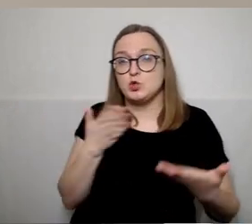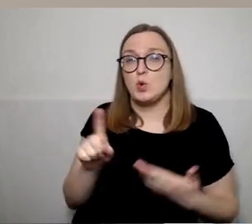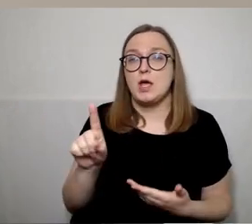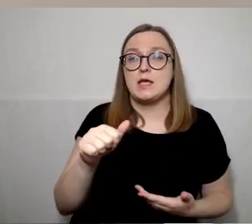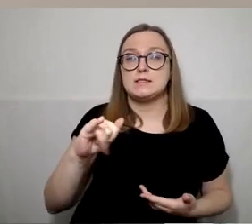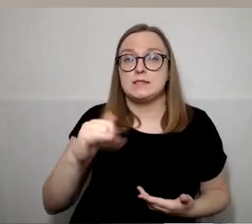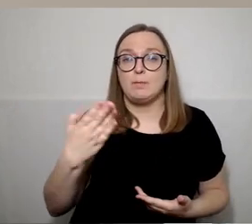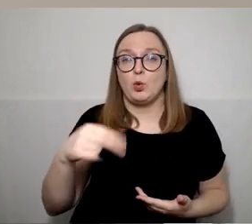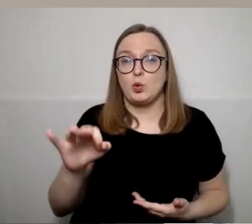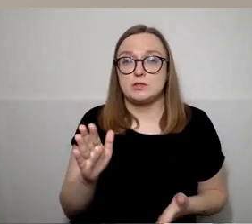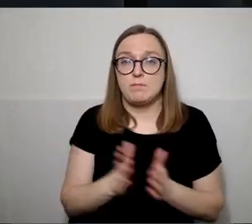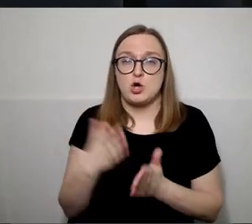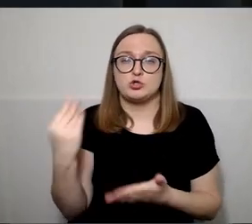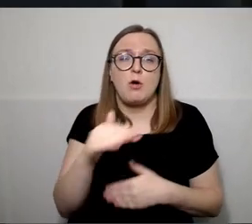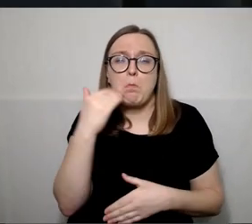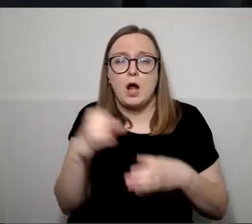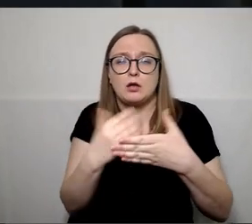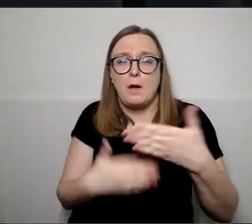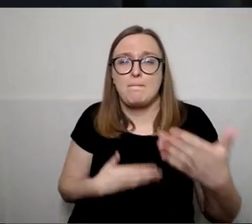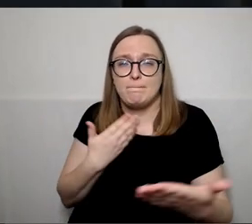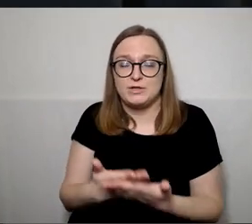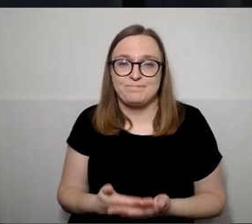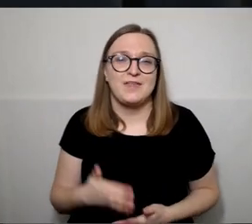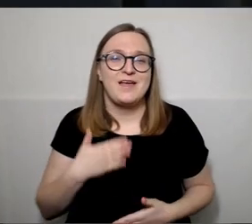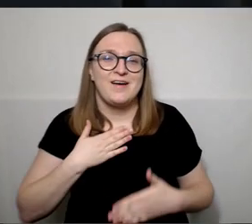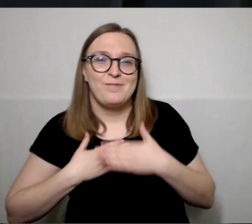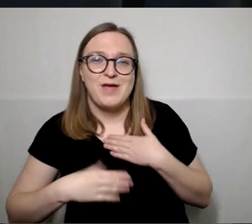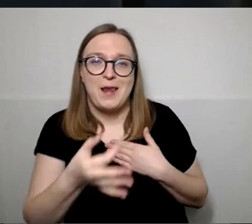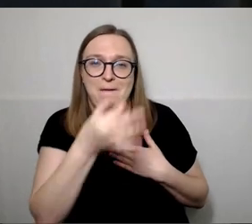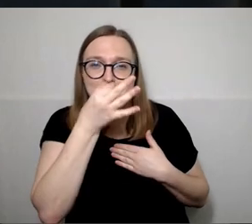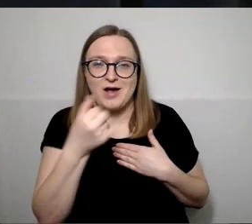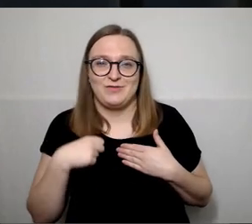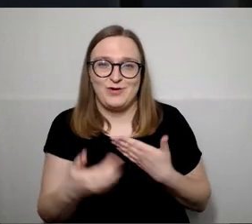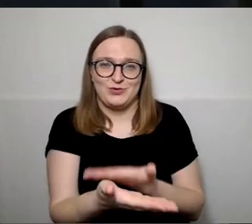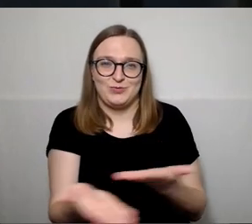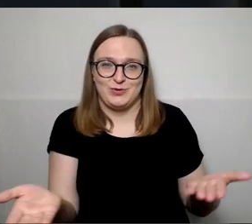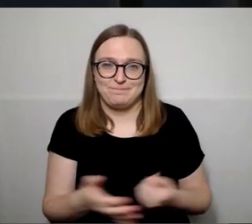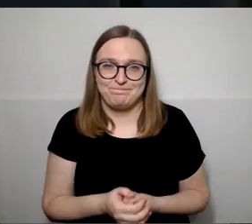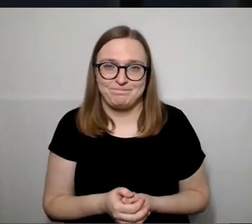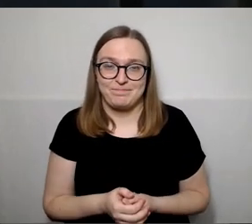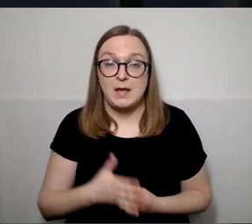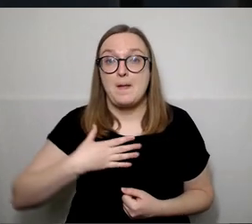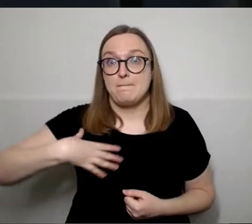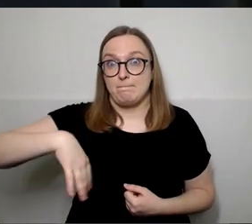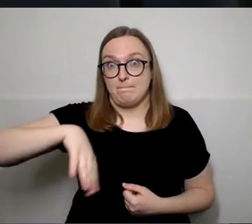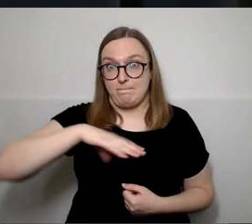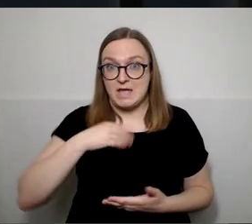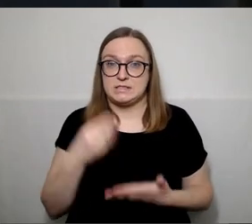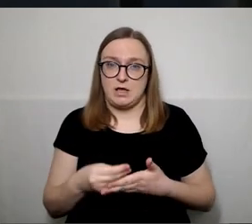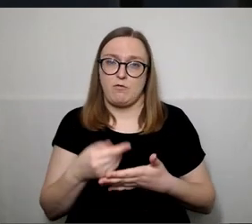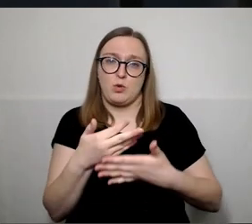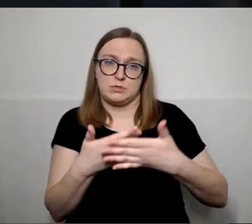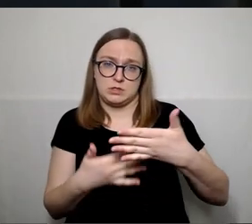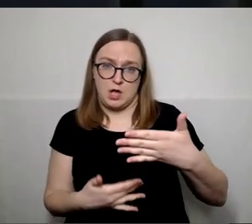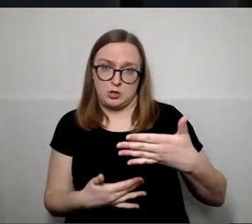pristatykite savo sąrašą. Mėly pasvalio gyventojai, mes išstatėm savo sąrašą,